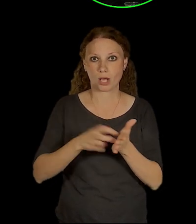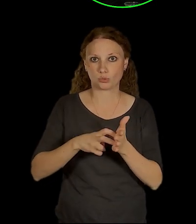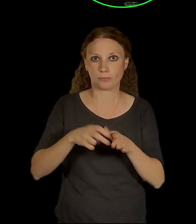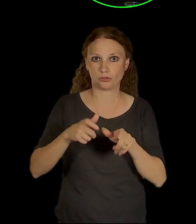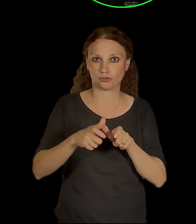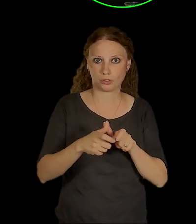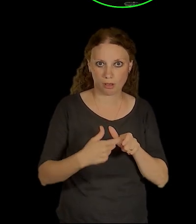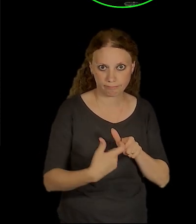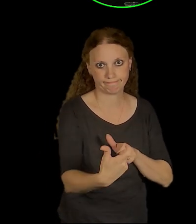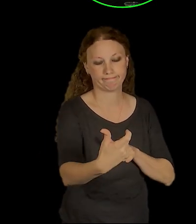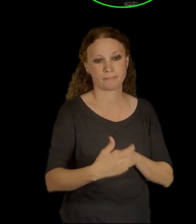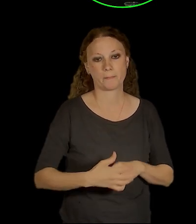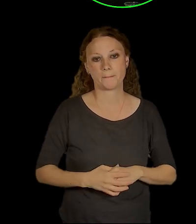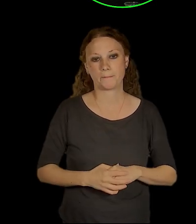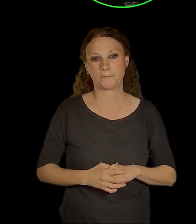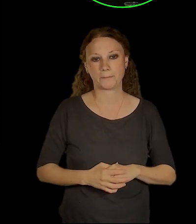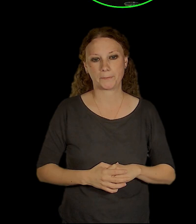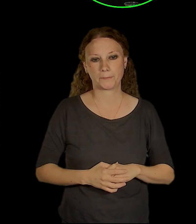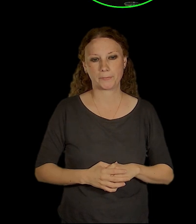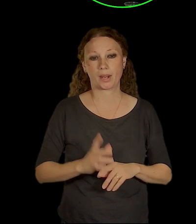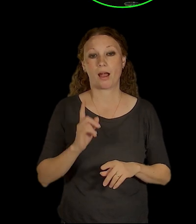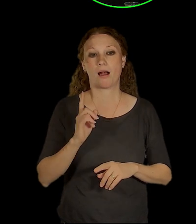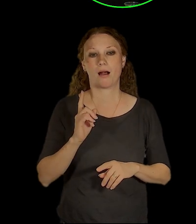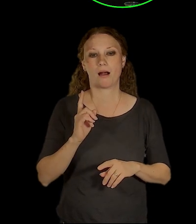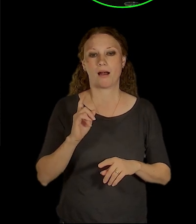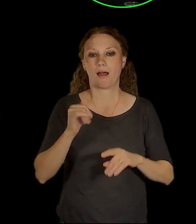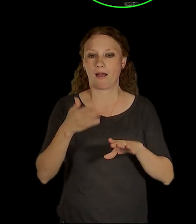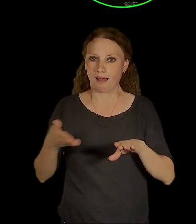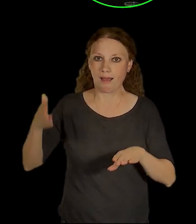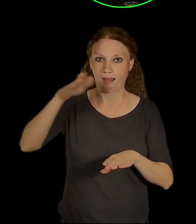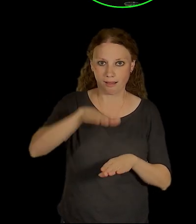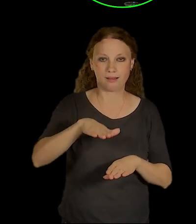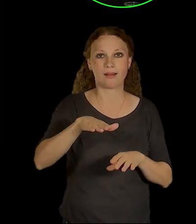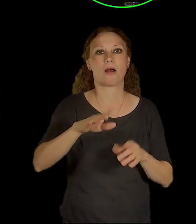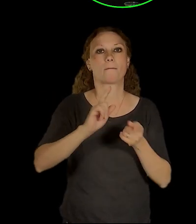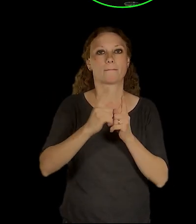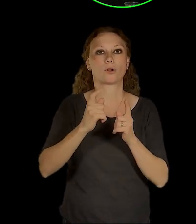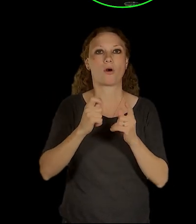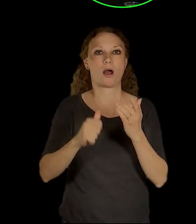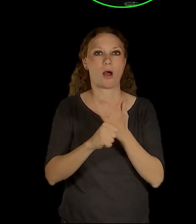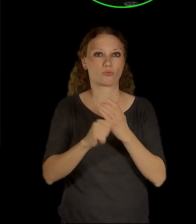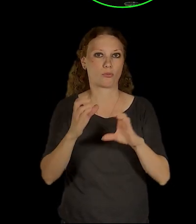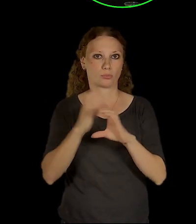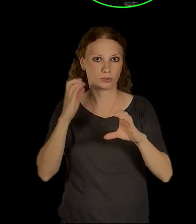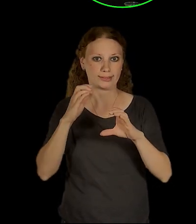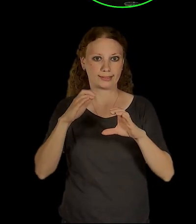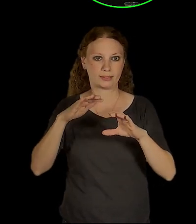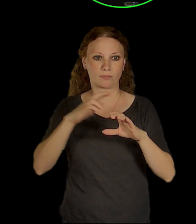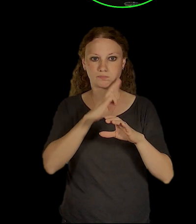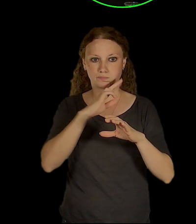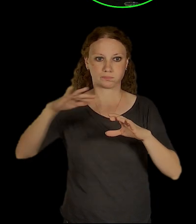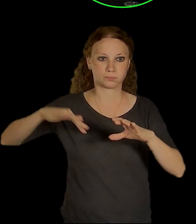a celé je to vlastně završené tou platformou pro autobusy, která funguje jako takovej